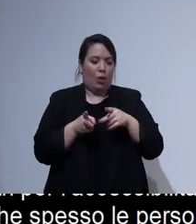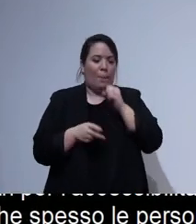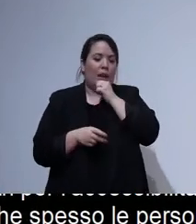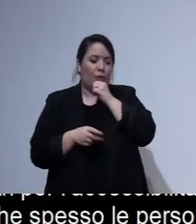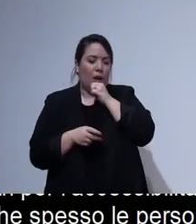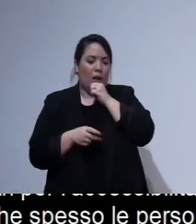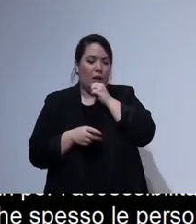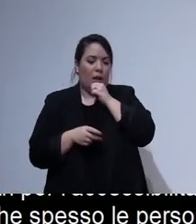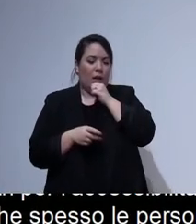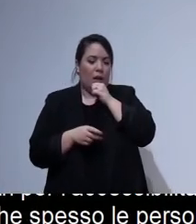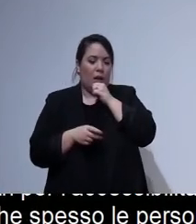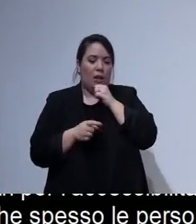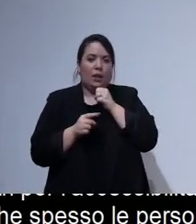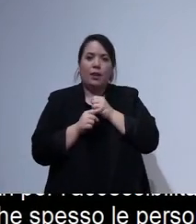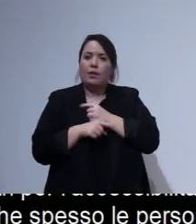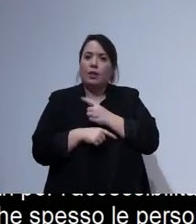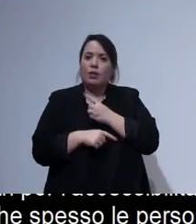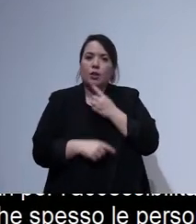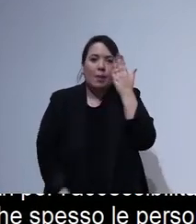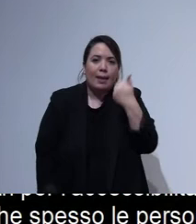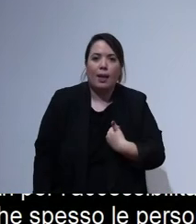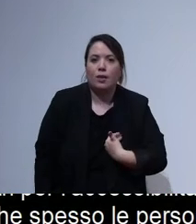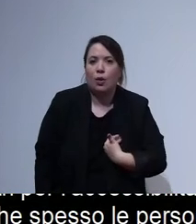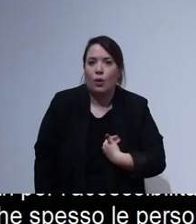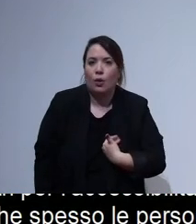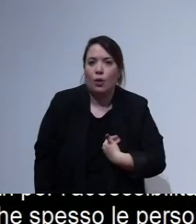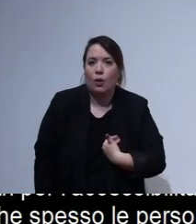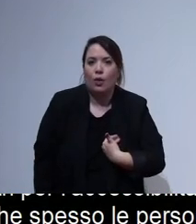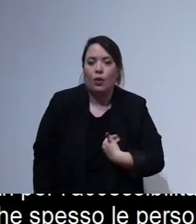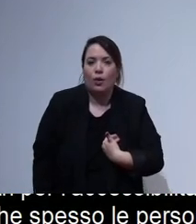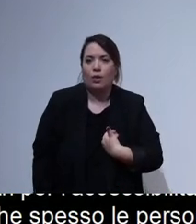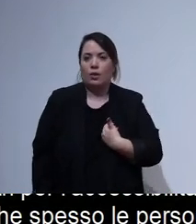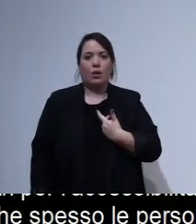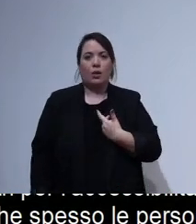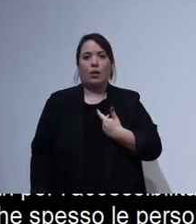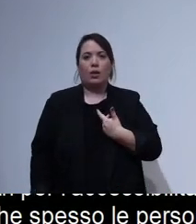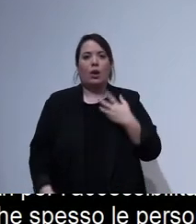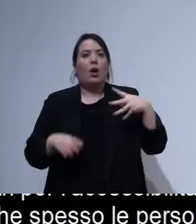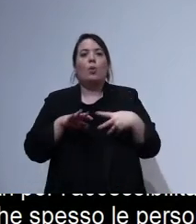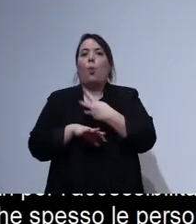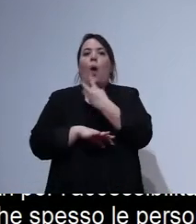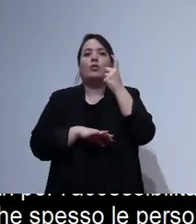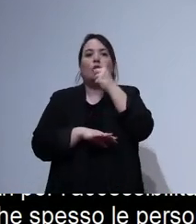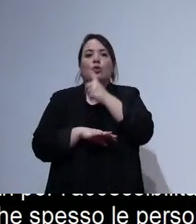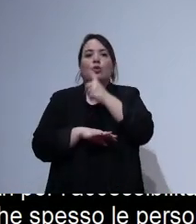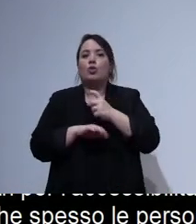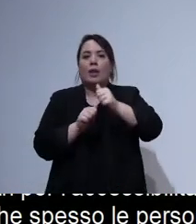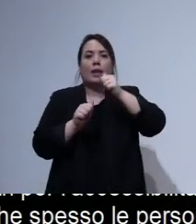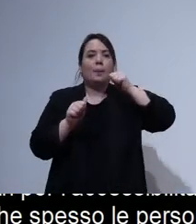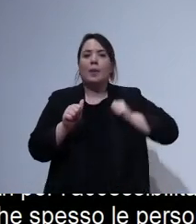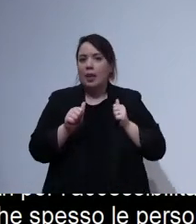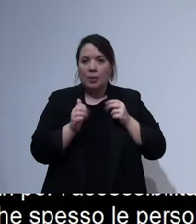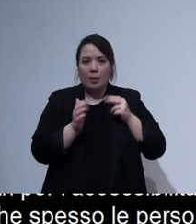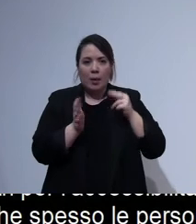e invece no tutto sbagliato ci vuole quattro giorni prima almeno per prenotare